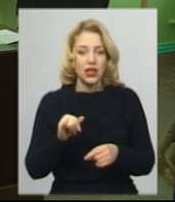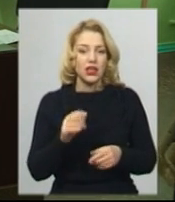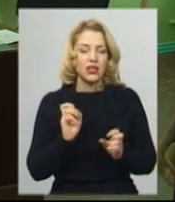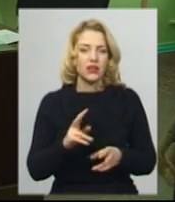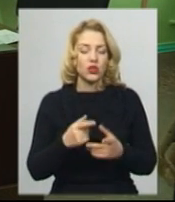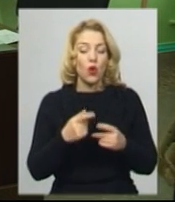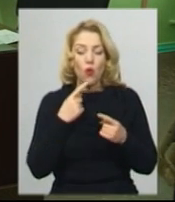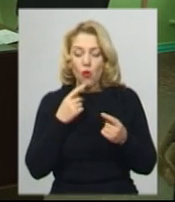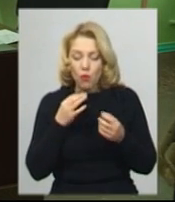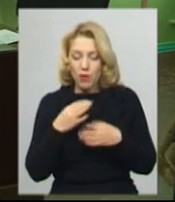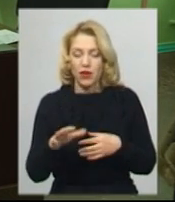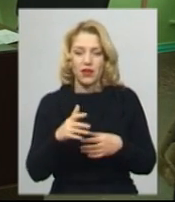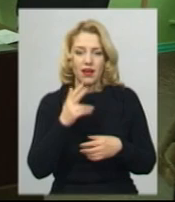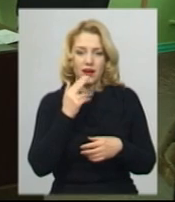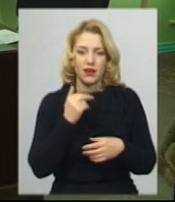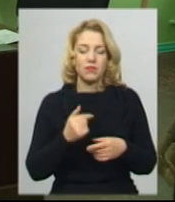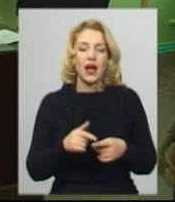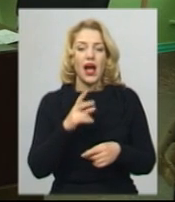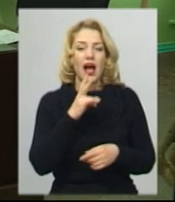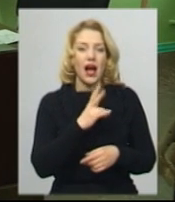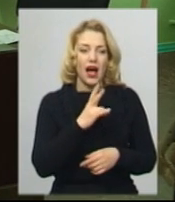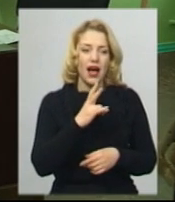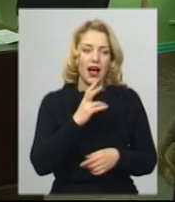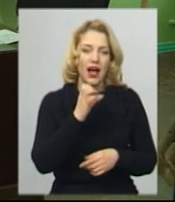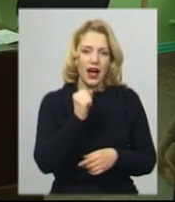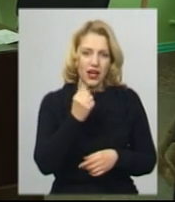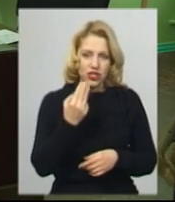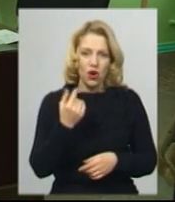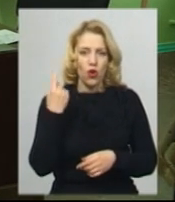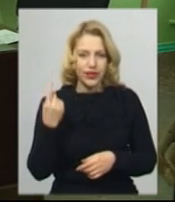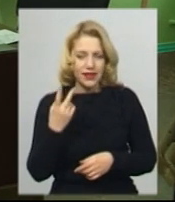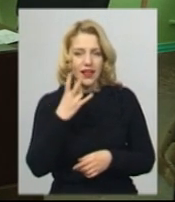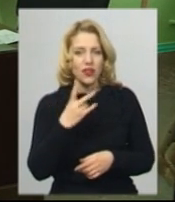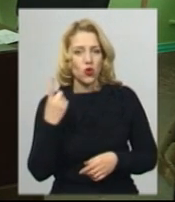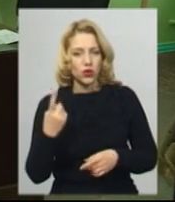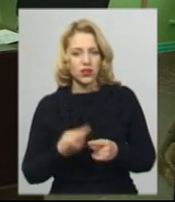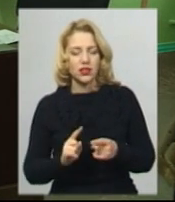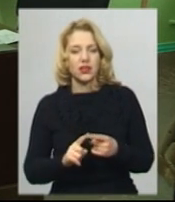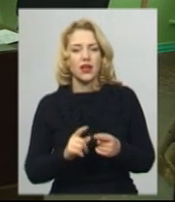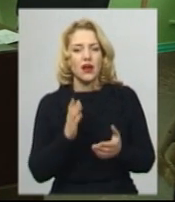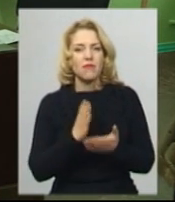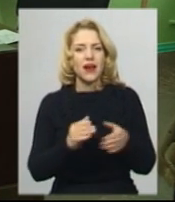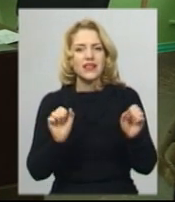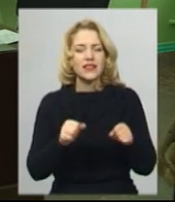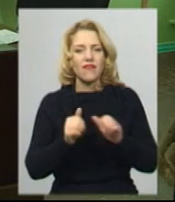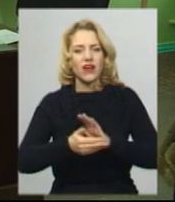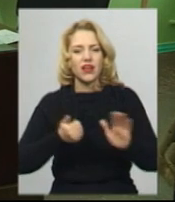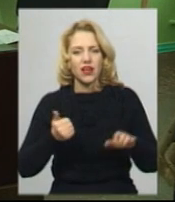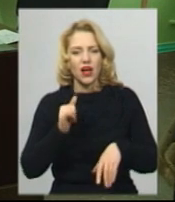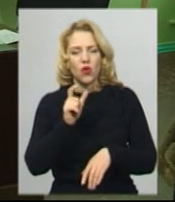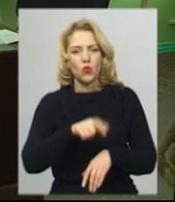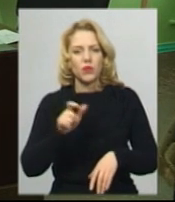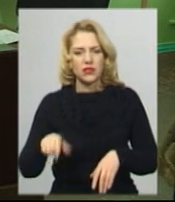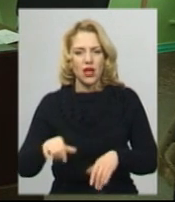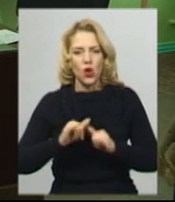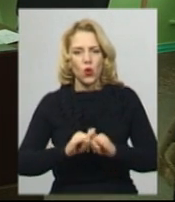любий вірус грипу, але H1N1 частіше, як інший, можливо, має здатність викликати у пацієнтів